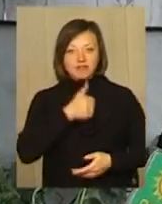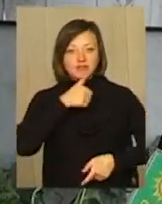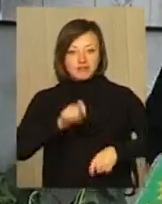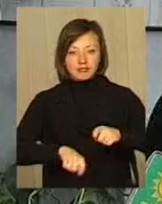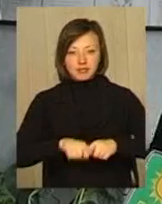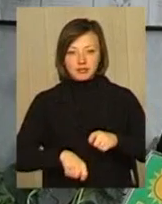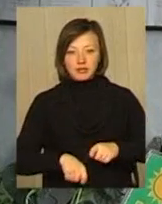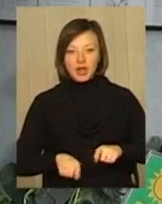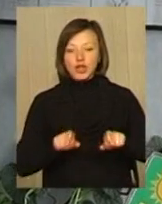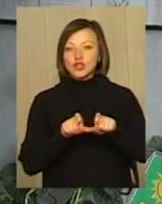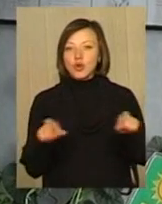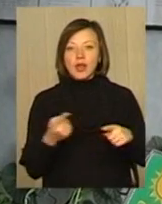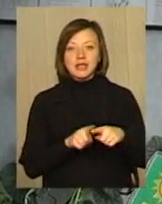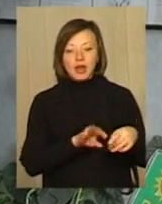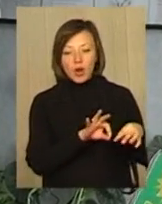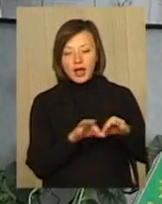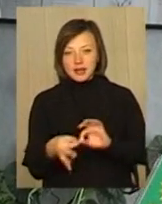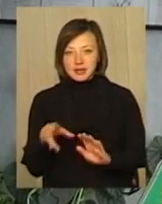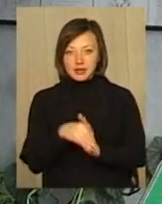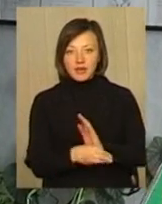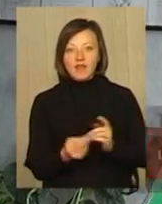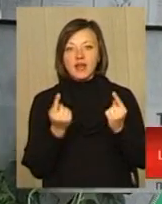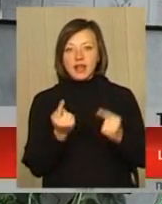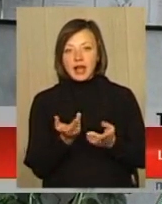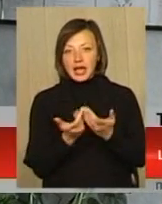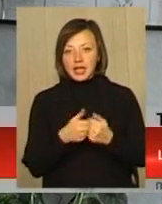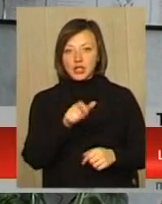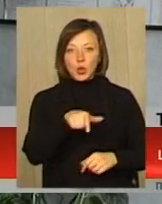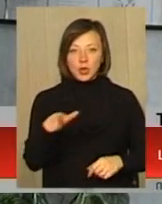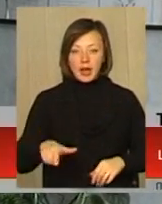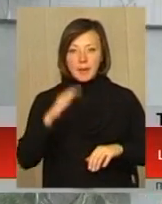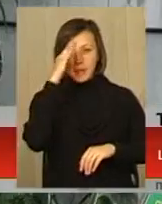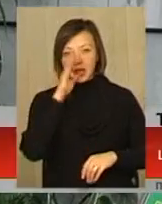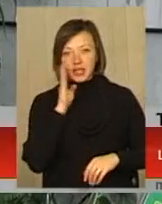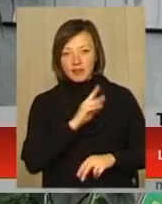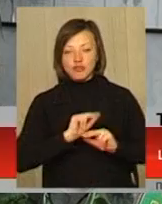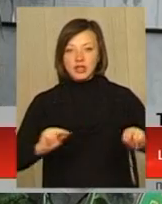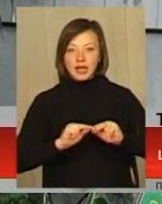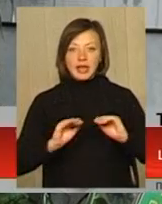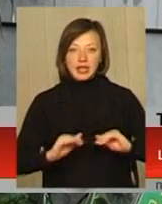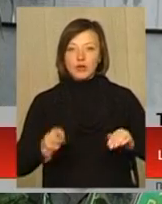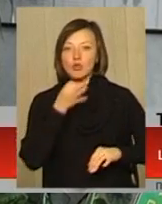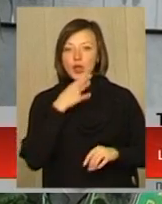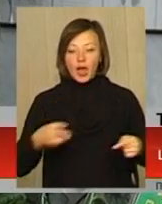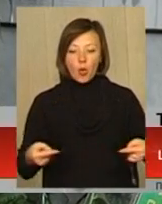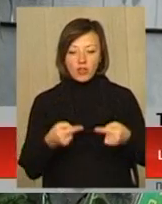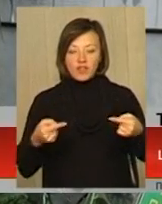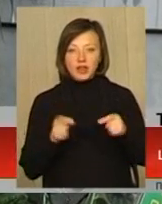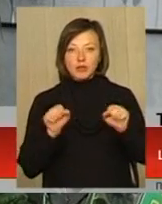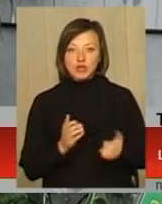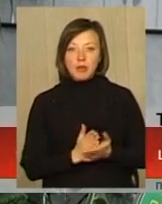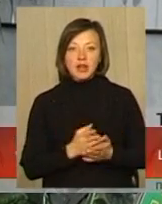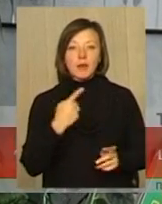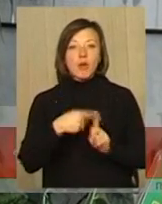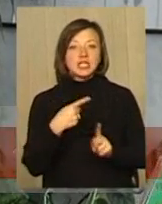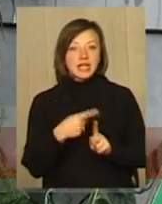Школа – це такий організм, де задіяна велика кількість людей. Це і батьки, і вчителі, і діти. Бо, як є конфлікт, він може мати і